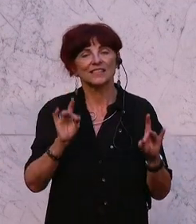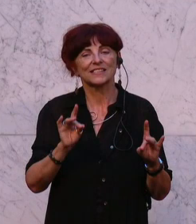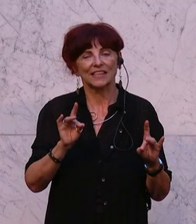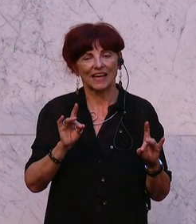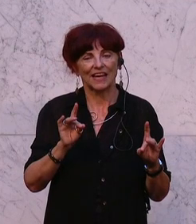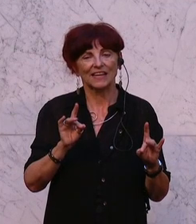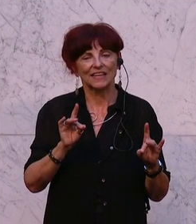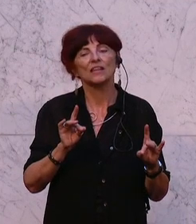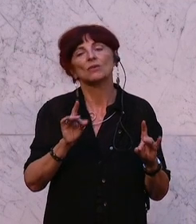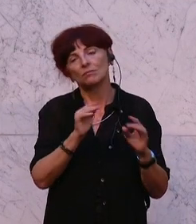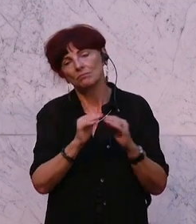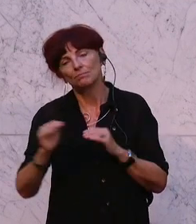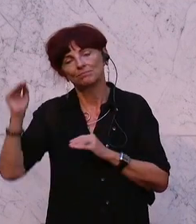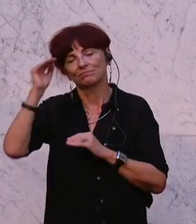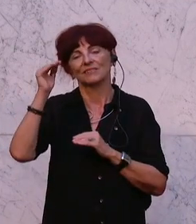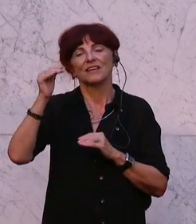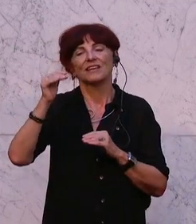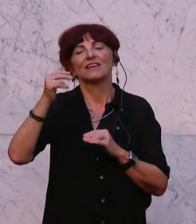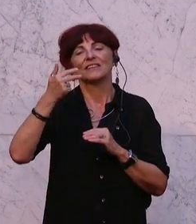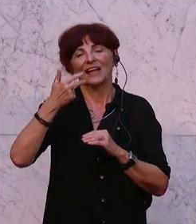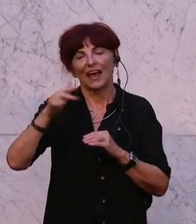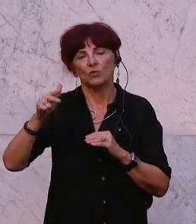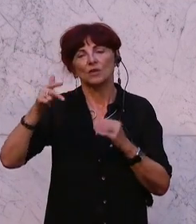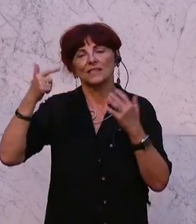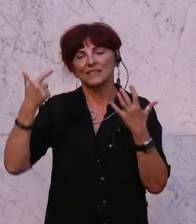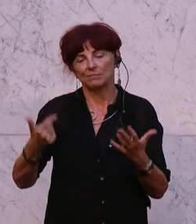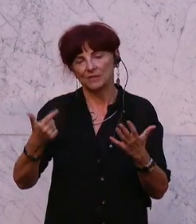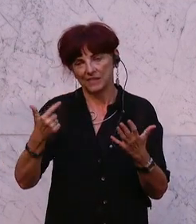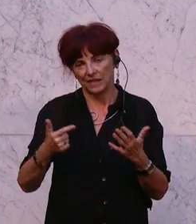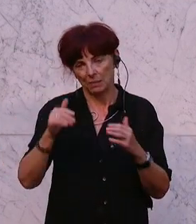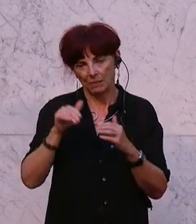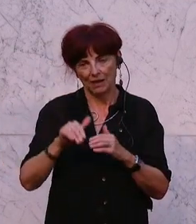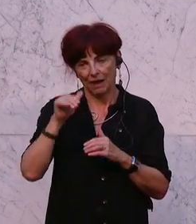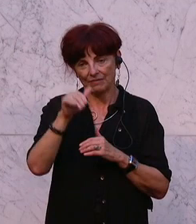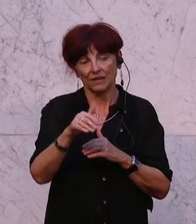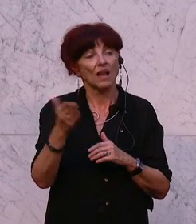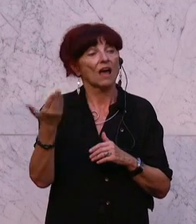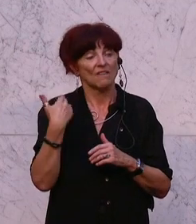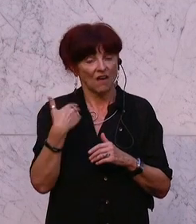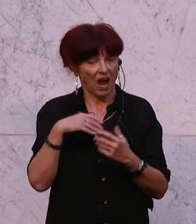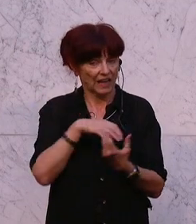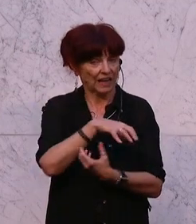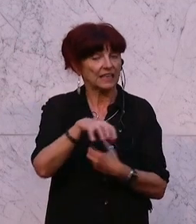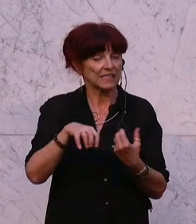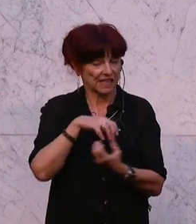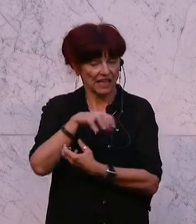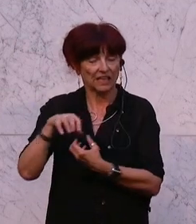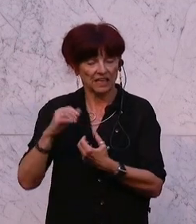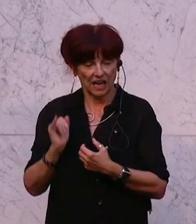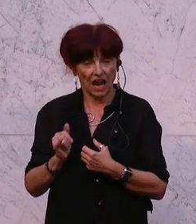270 Milliarden Euro. Natürlich waren in dieser Zeit diverse Krisen. Das ist gar nicht zu leugnen. Aber das